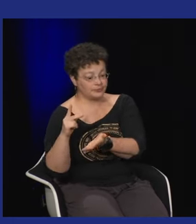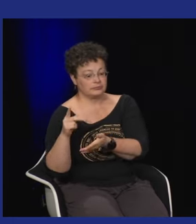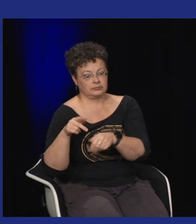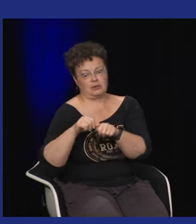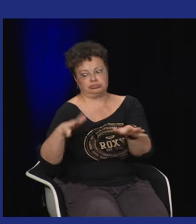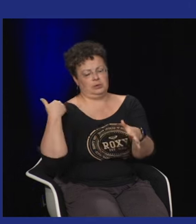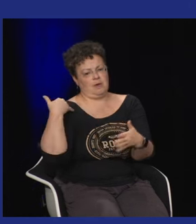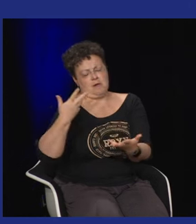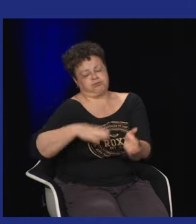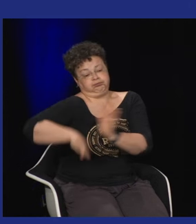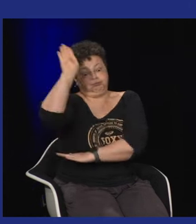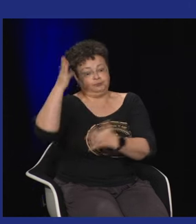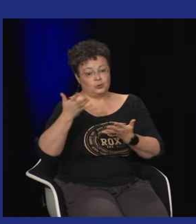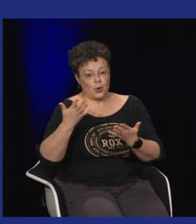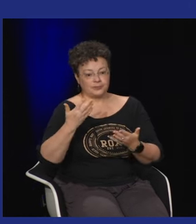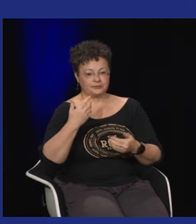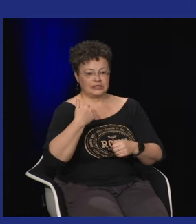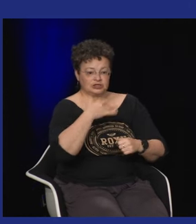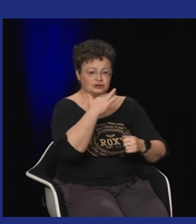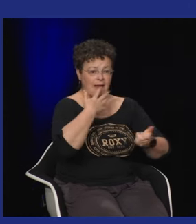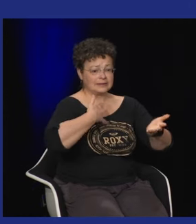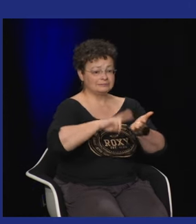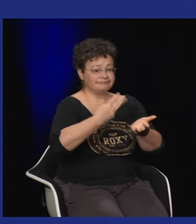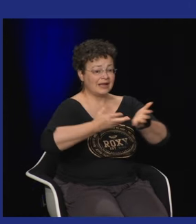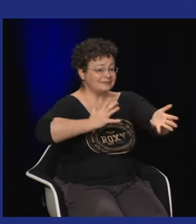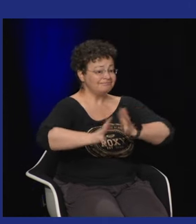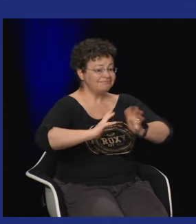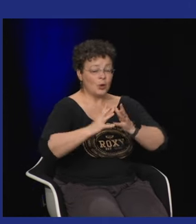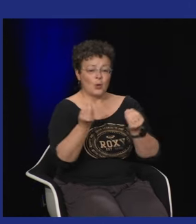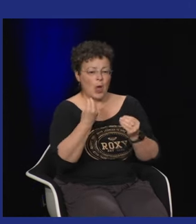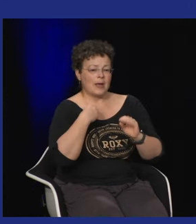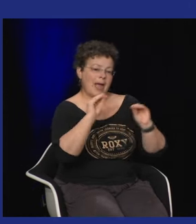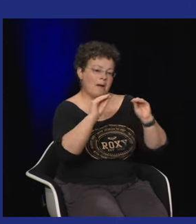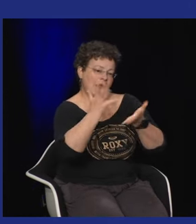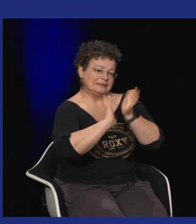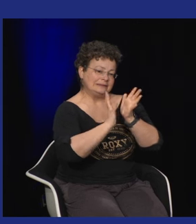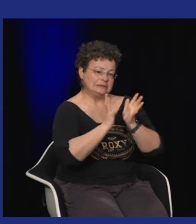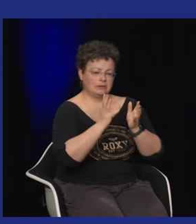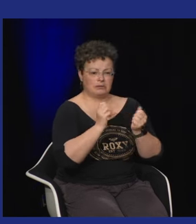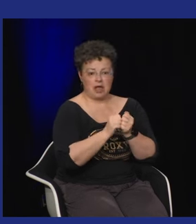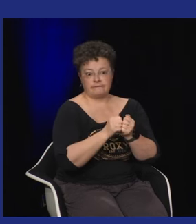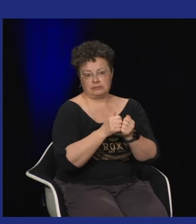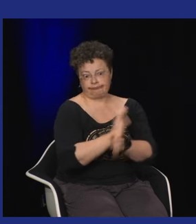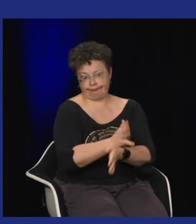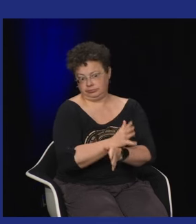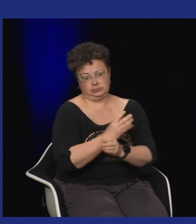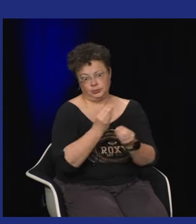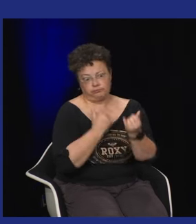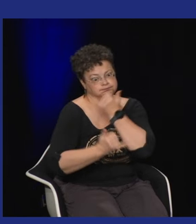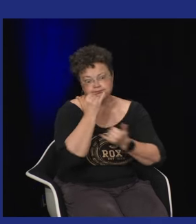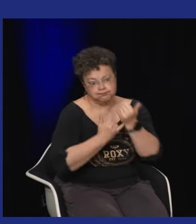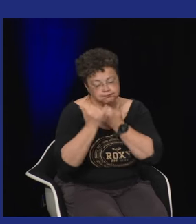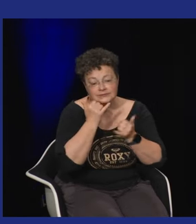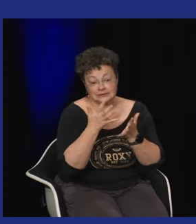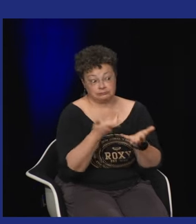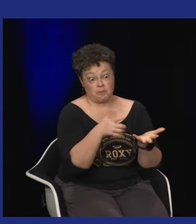Instagram TikTok il y en eu de plus en plus sur les derniers mois notamment je vous apprends la